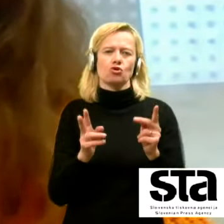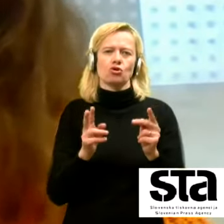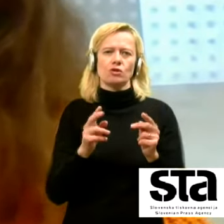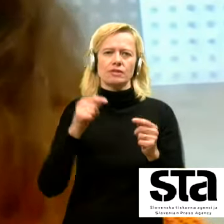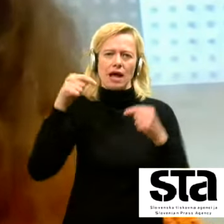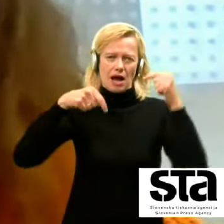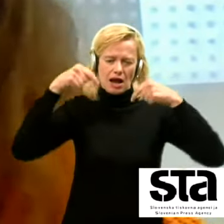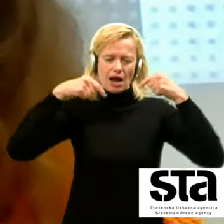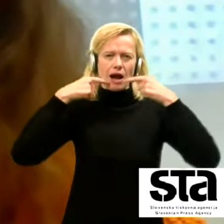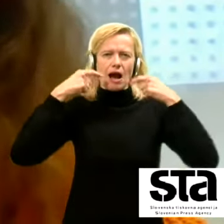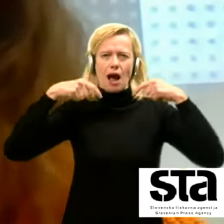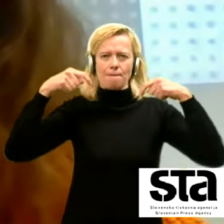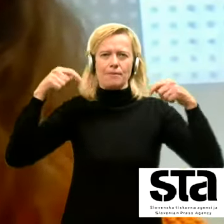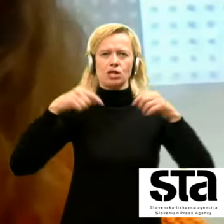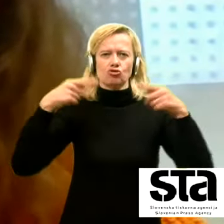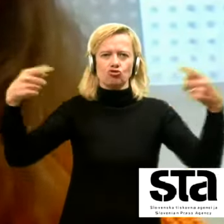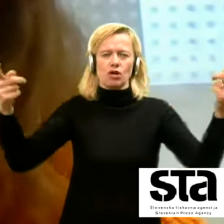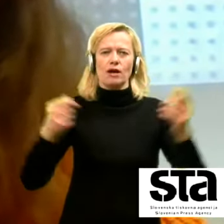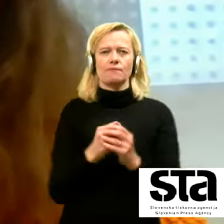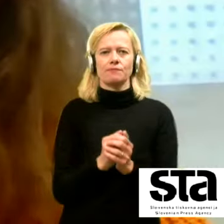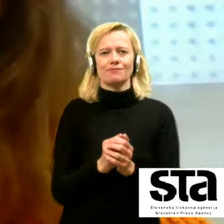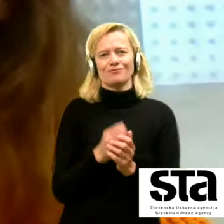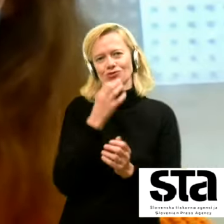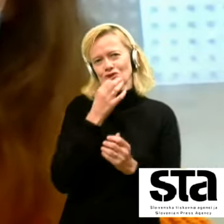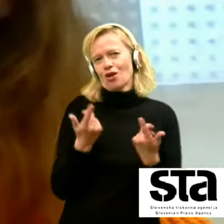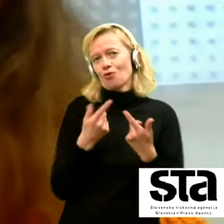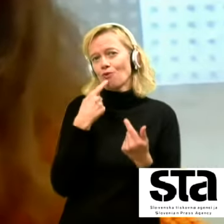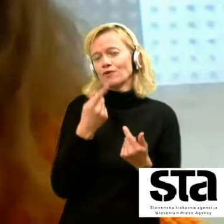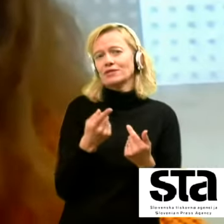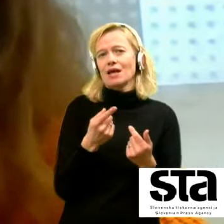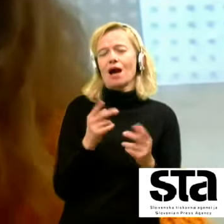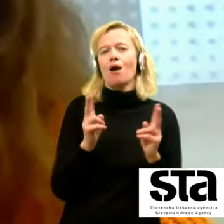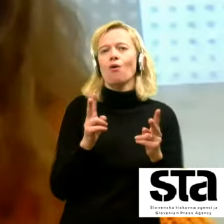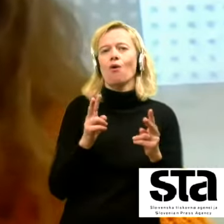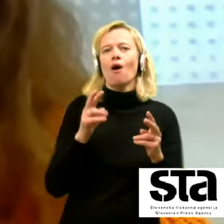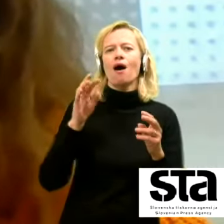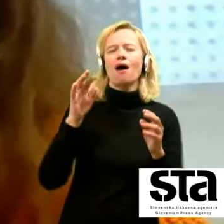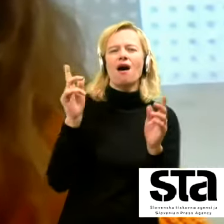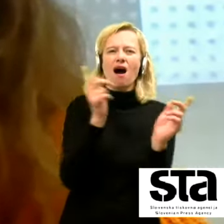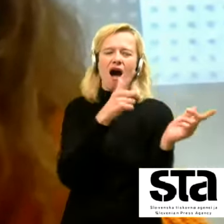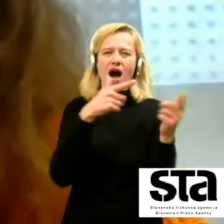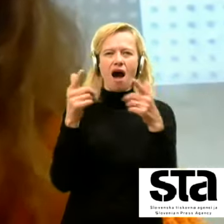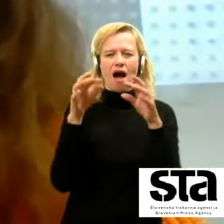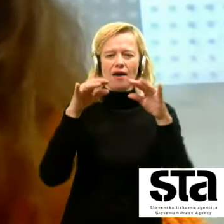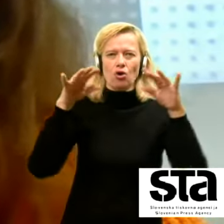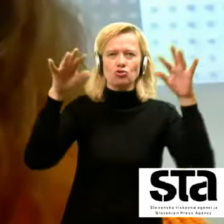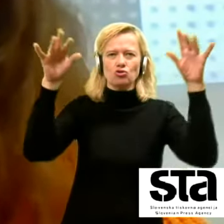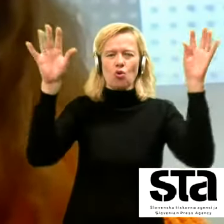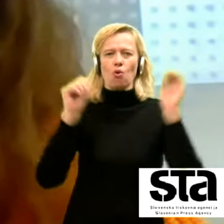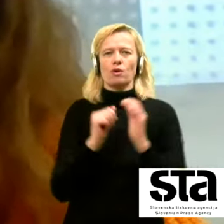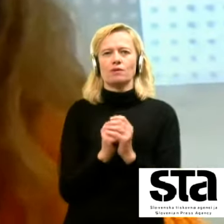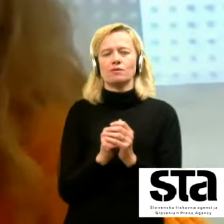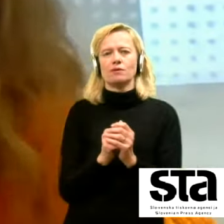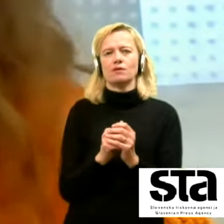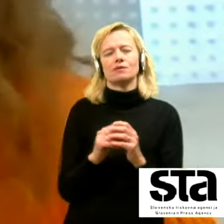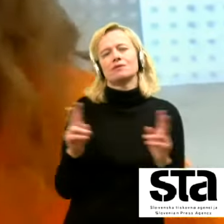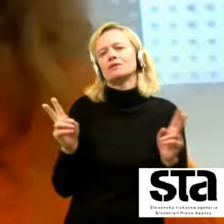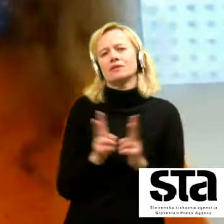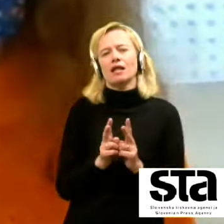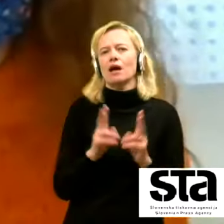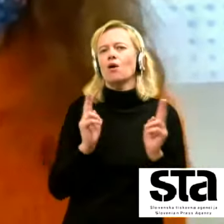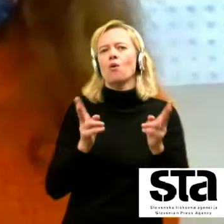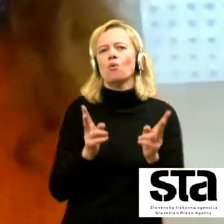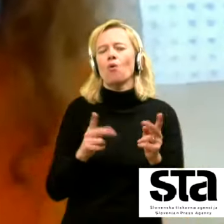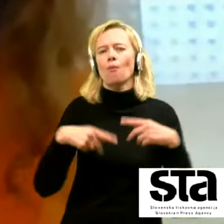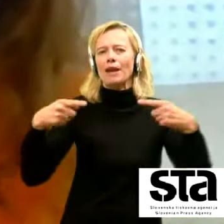morda če poveste kako je s temi aerosoli zunaj noter skratka kako se virus prenaša kako je